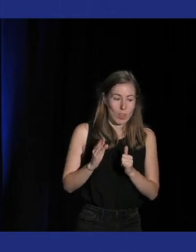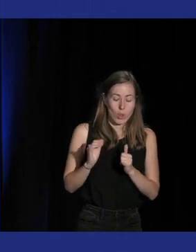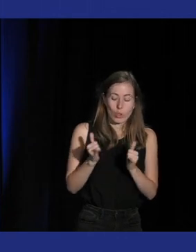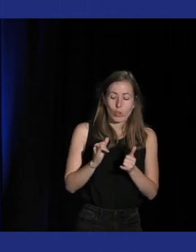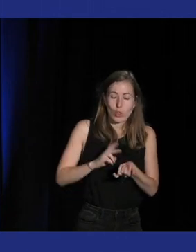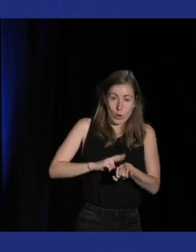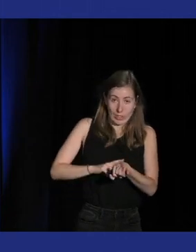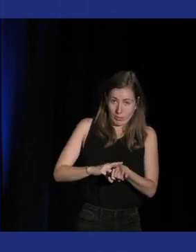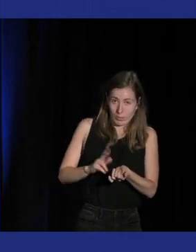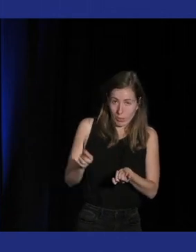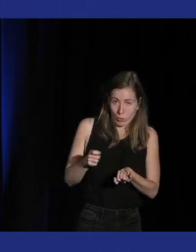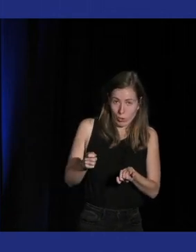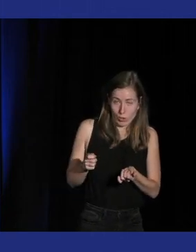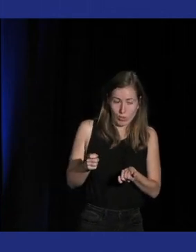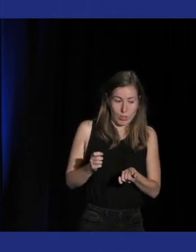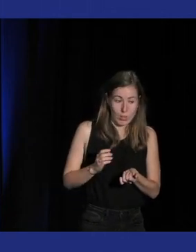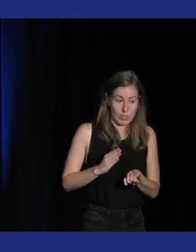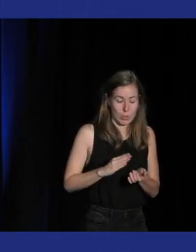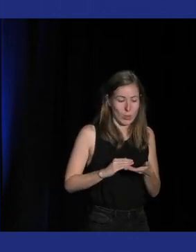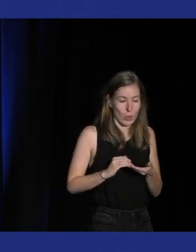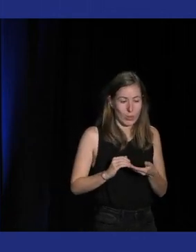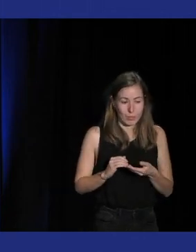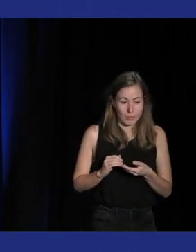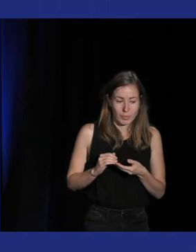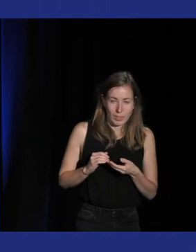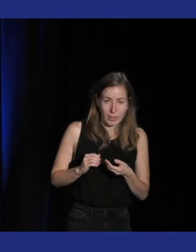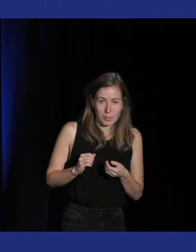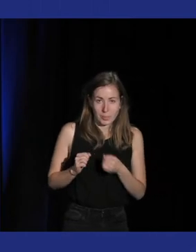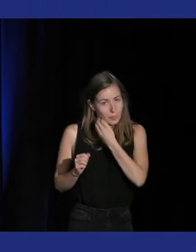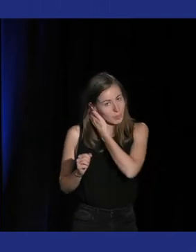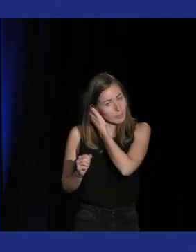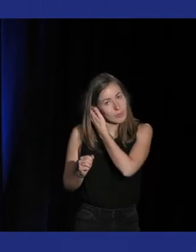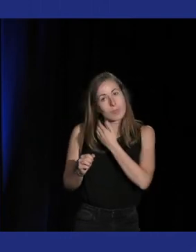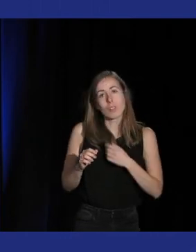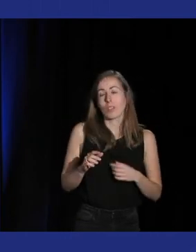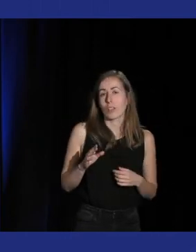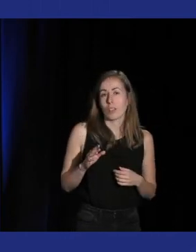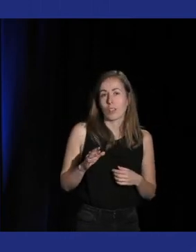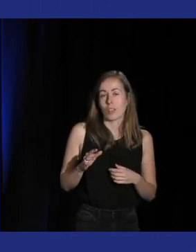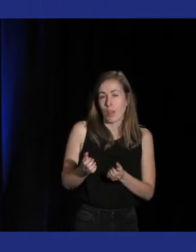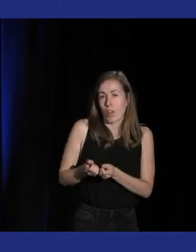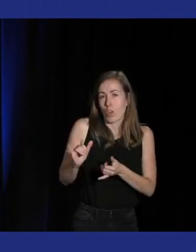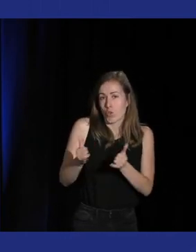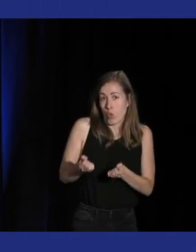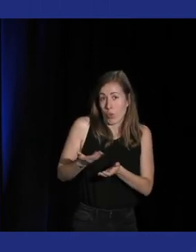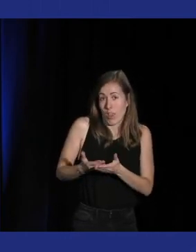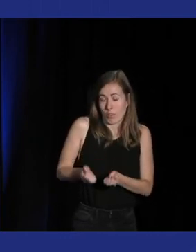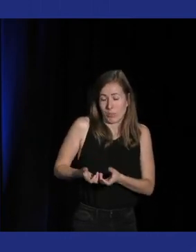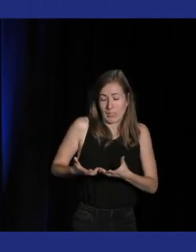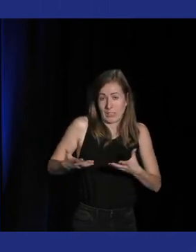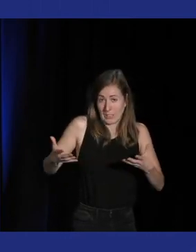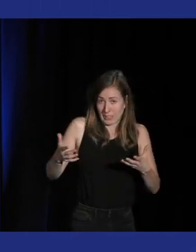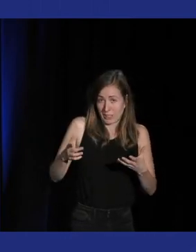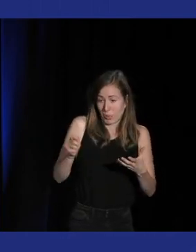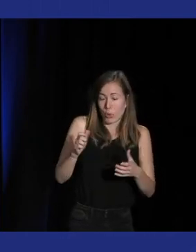dire des jeux de rythme comme il y avait à l'époque mais au contraire le fait que il y de plus en plus de jeux comme ça qui sortent notamment dans la